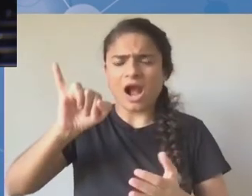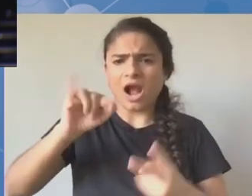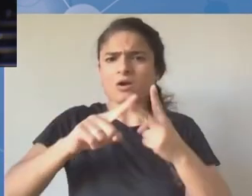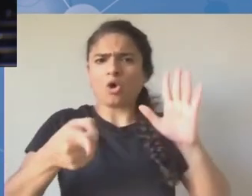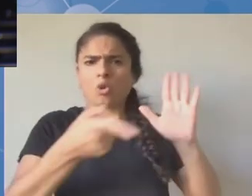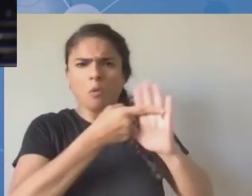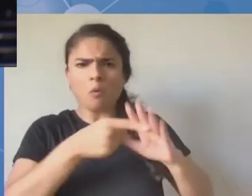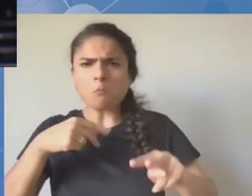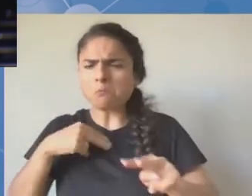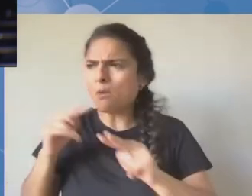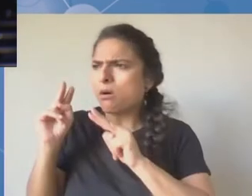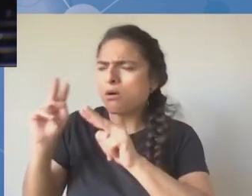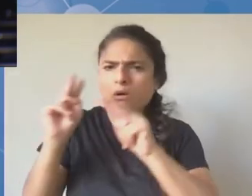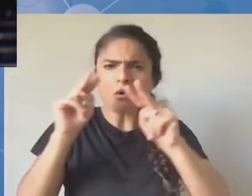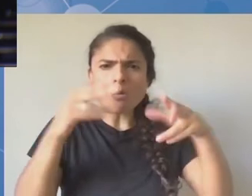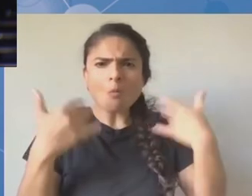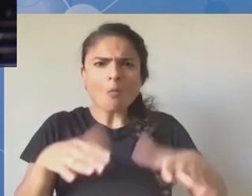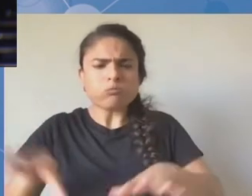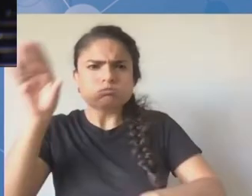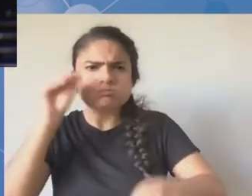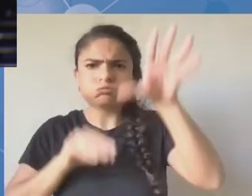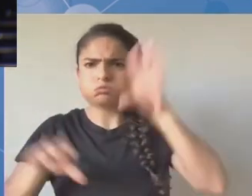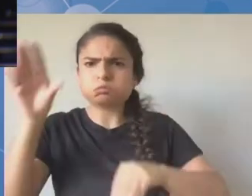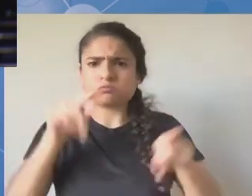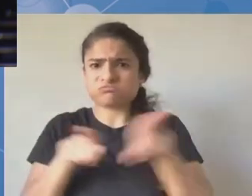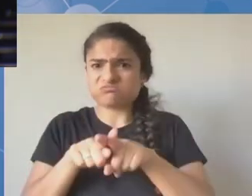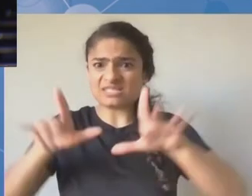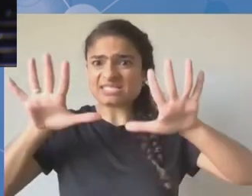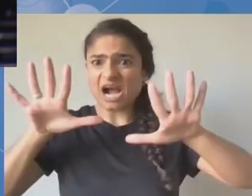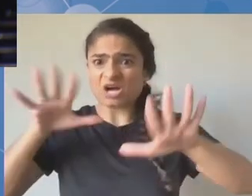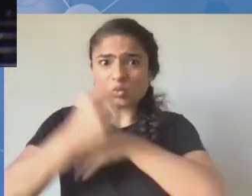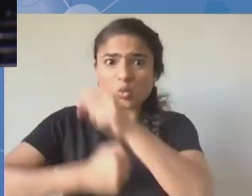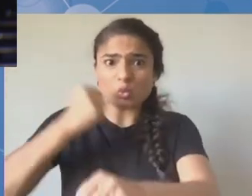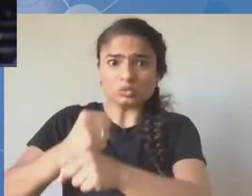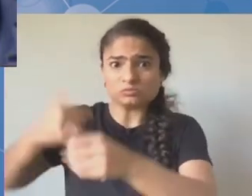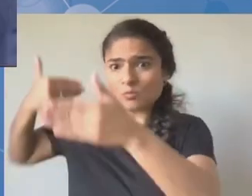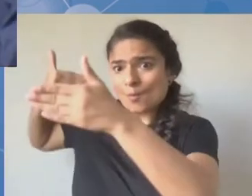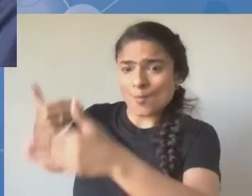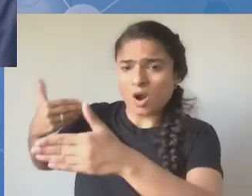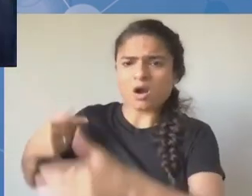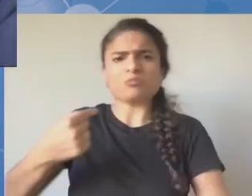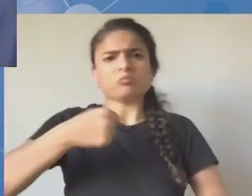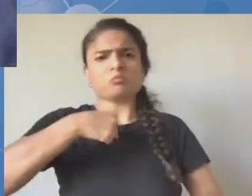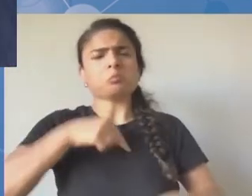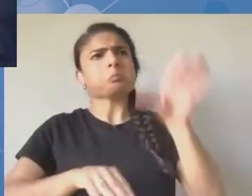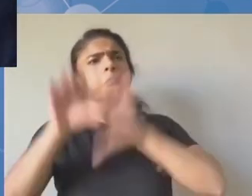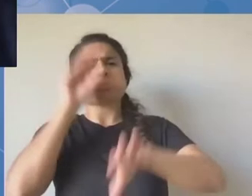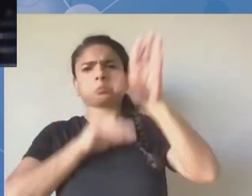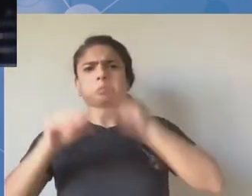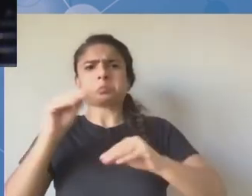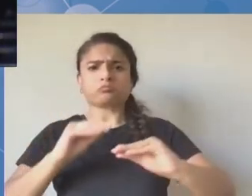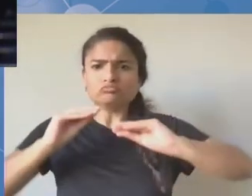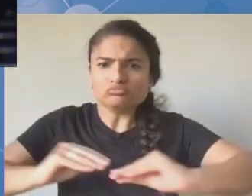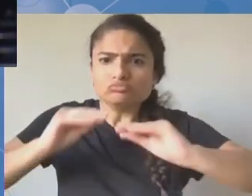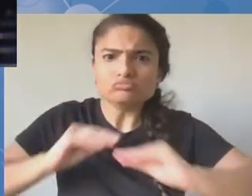sztucznej inteligencji. Bardzo wiele się nauczyłem i mam taką